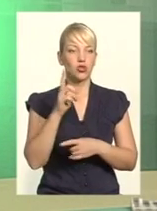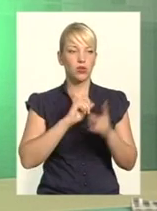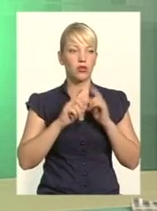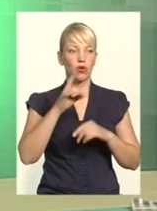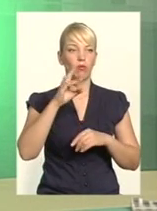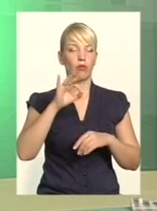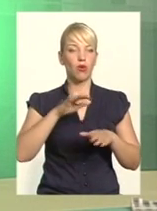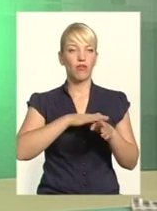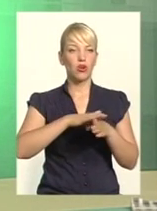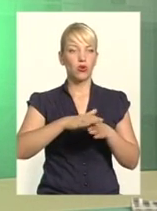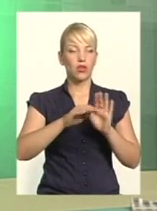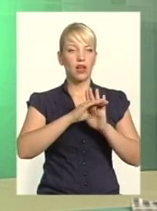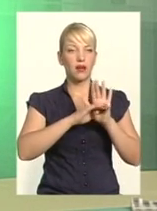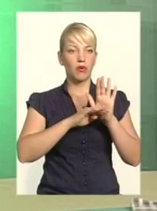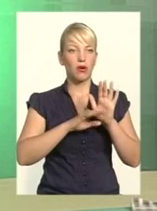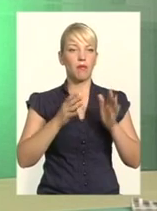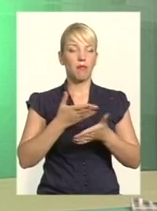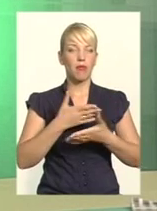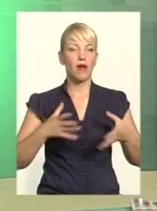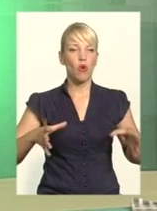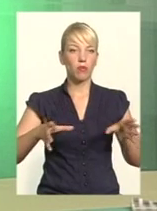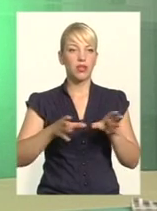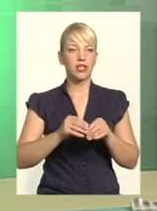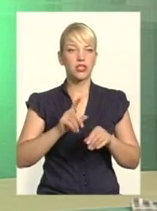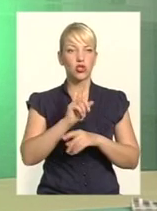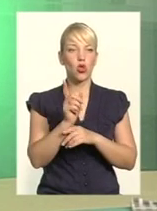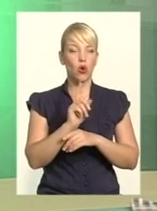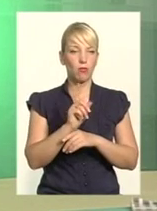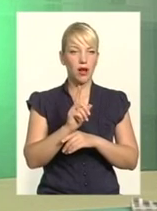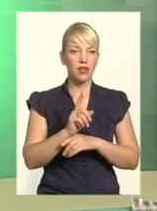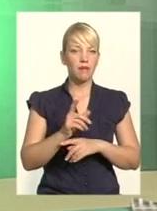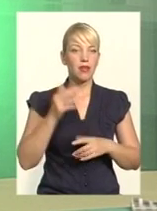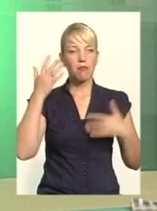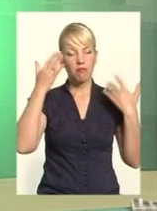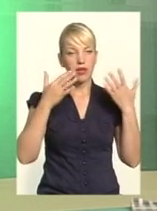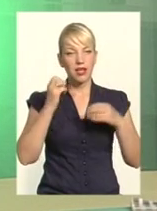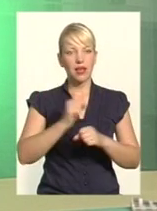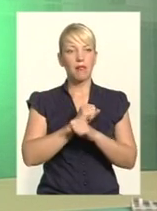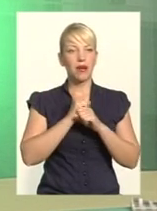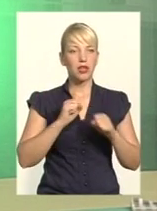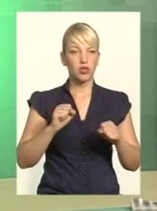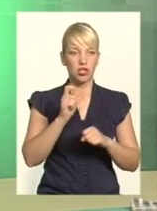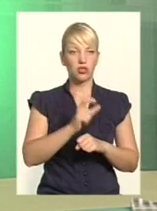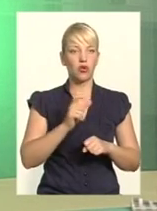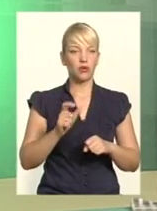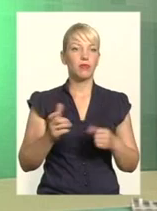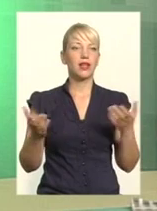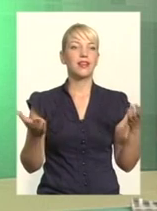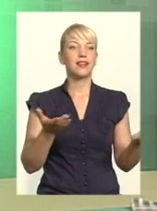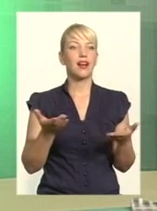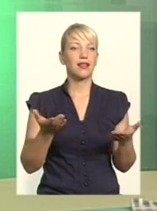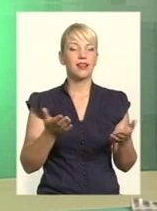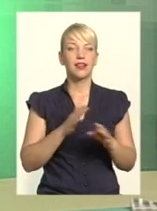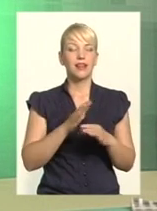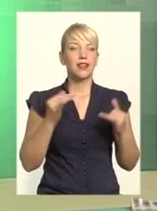програми. Друге, ми об'єднаємося з нормальними, мислячими і патріотичними людьми, які не